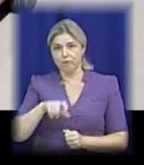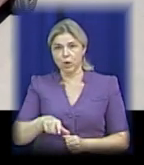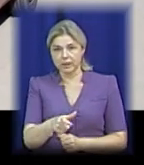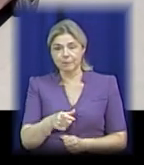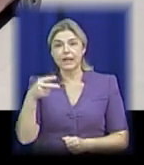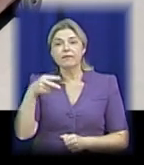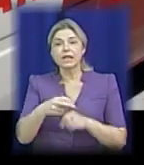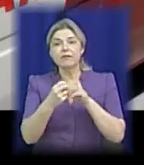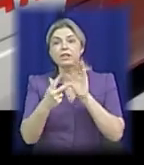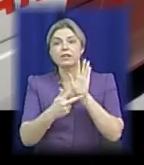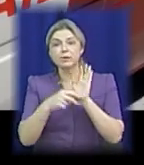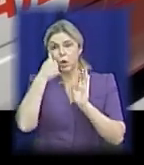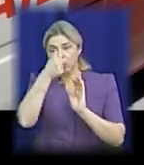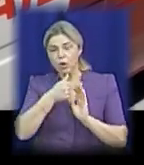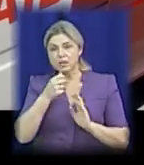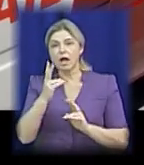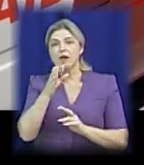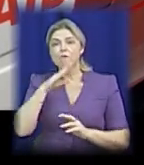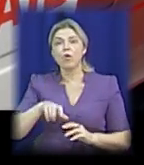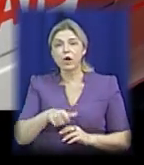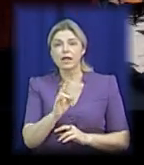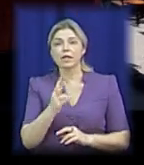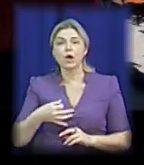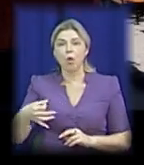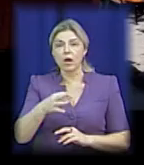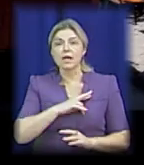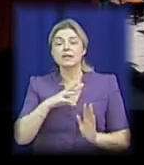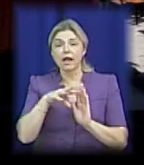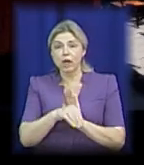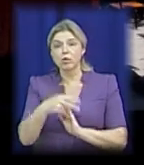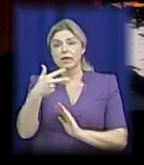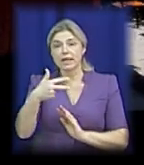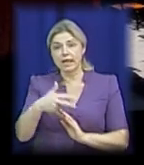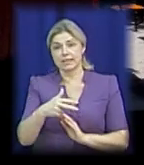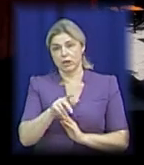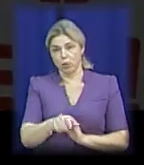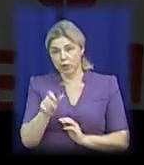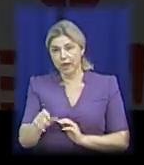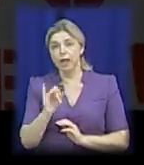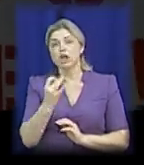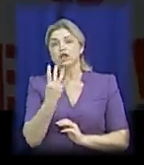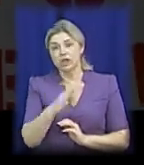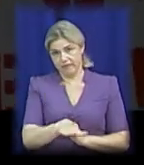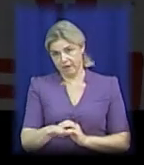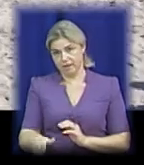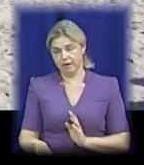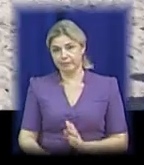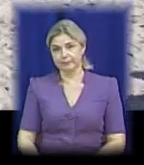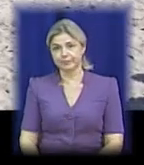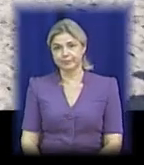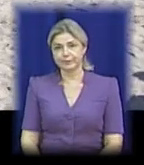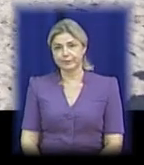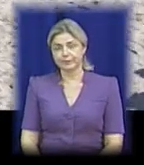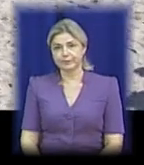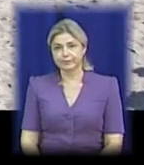2018 році на водоймах Миколаївщини загинуло 30 людей, з них четверо дітей. Валентина Гурова, телевізійні